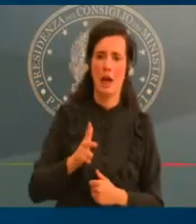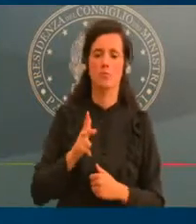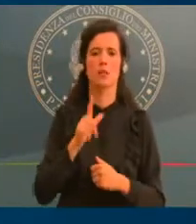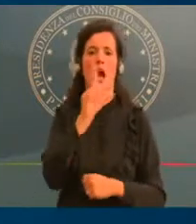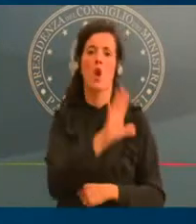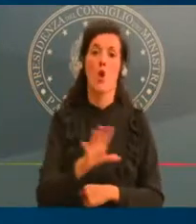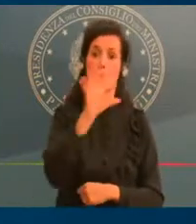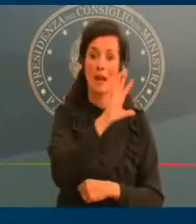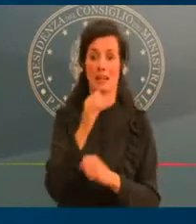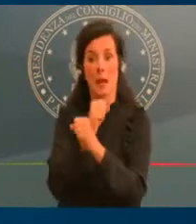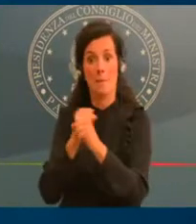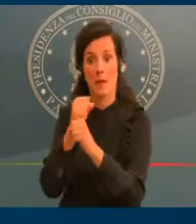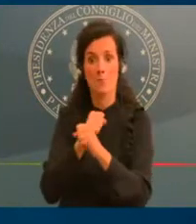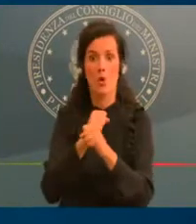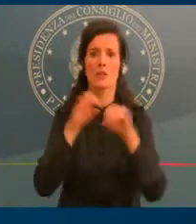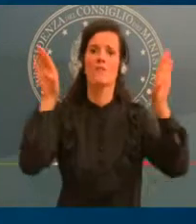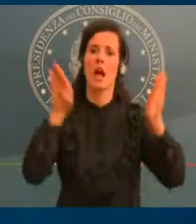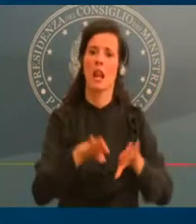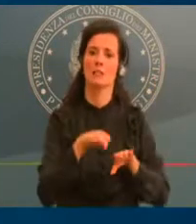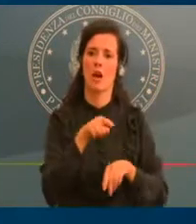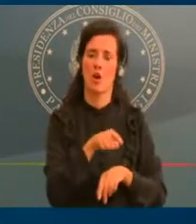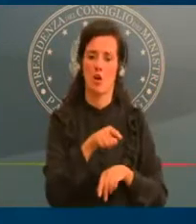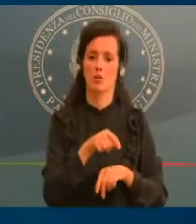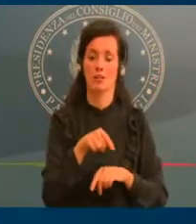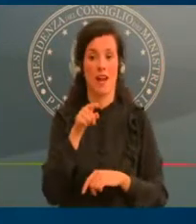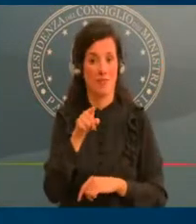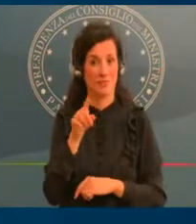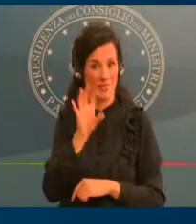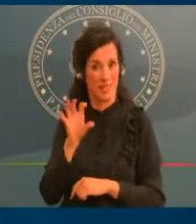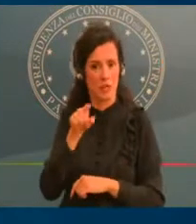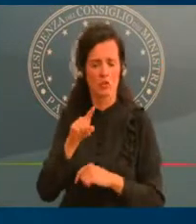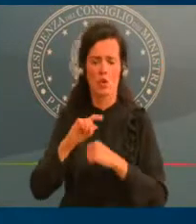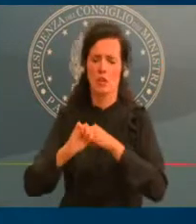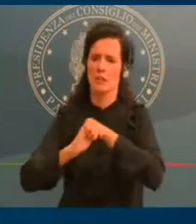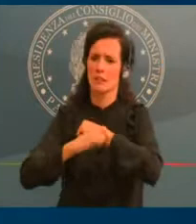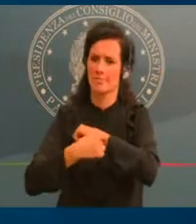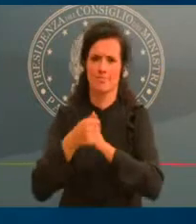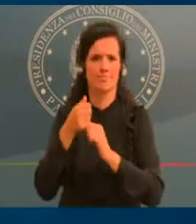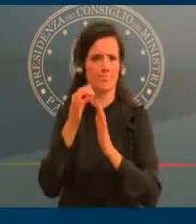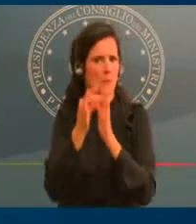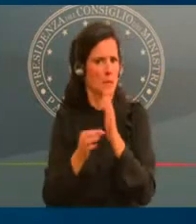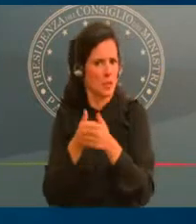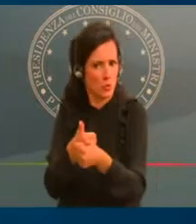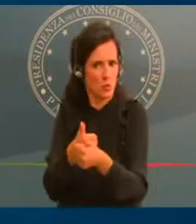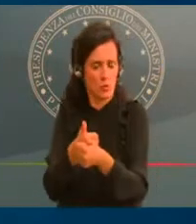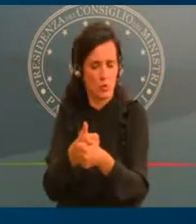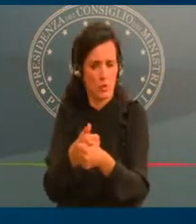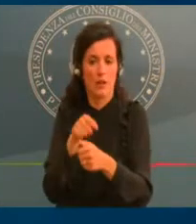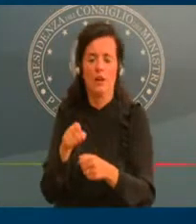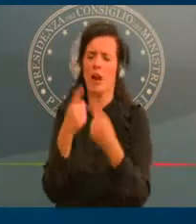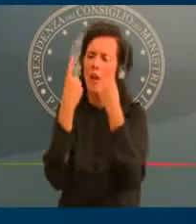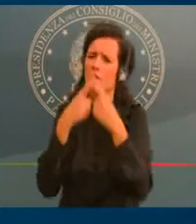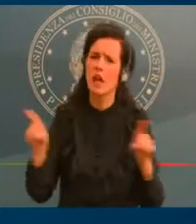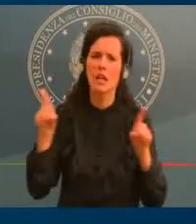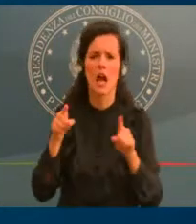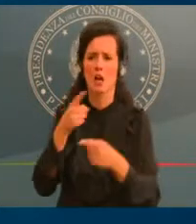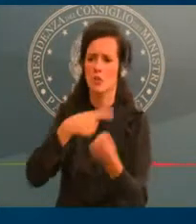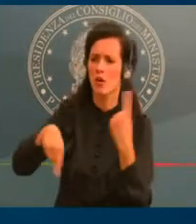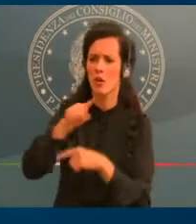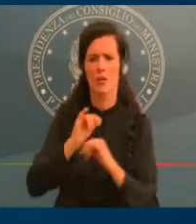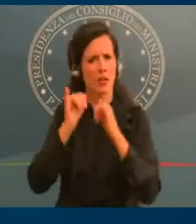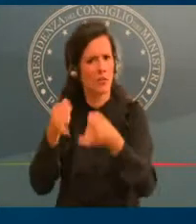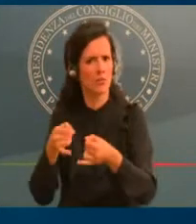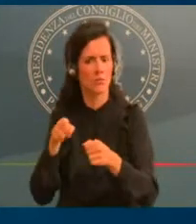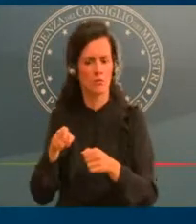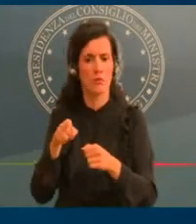In questo caso è vietato ogni spostamento, anche all'interno del proprio comune, in qualsiasi orario, salvo che per